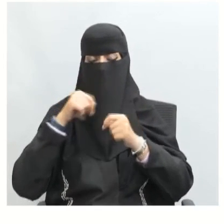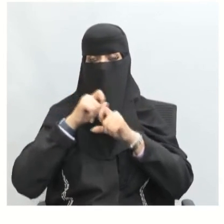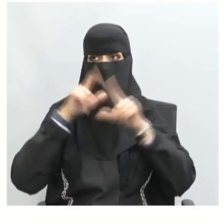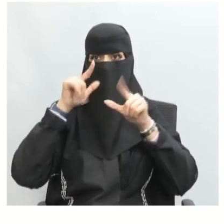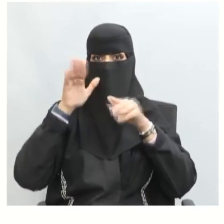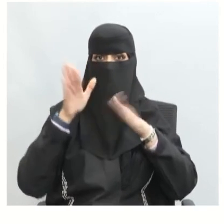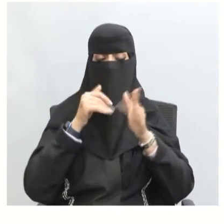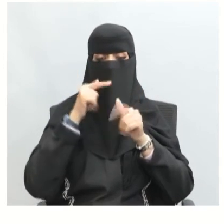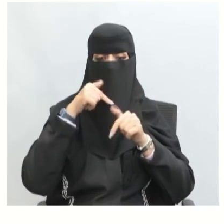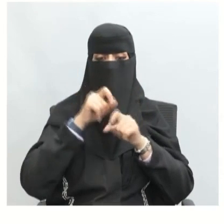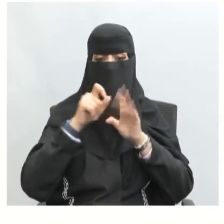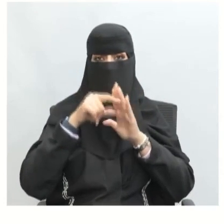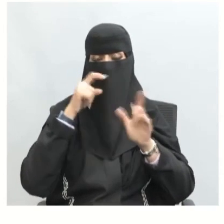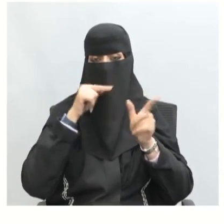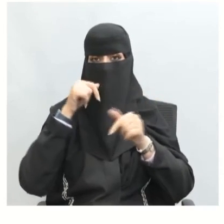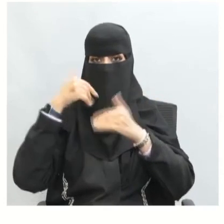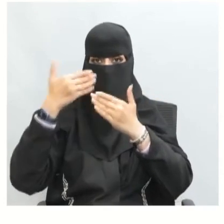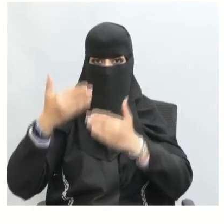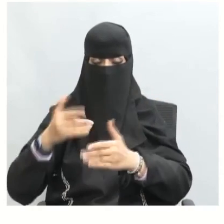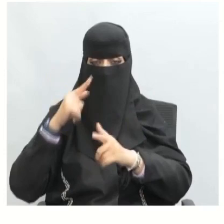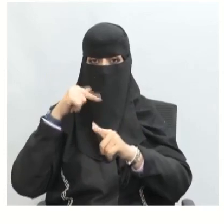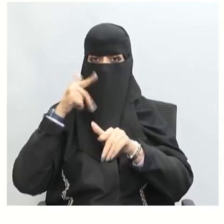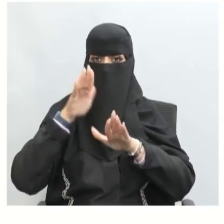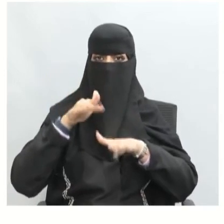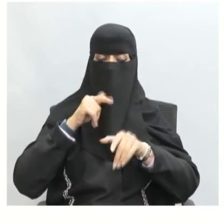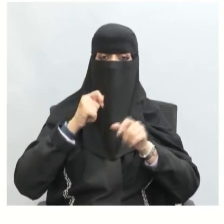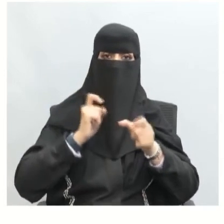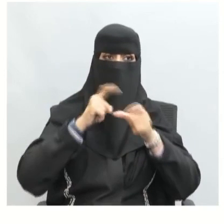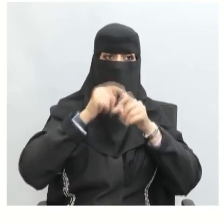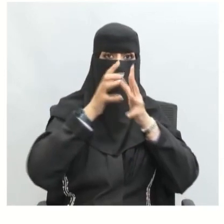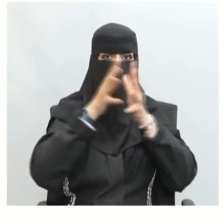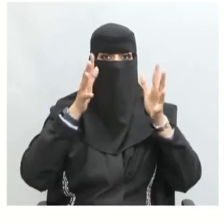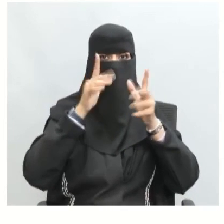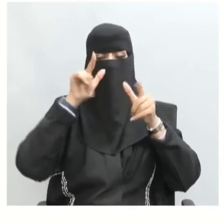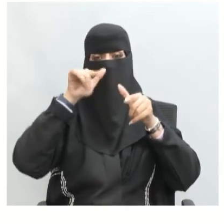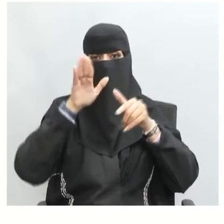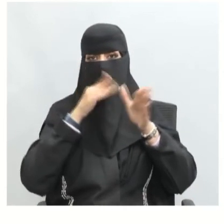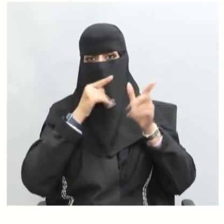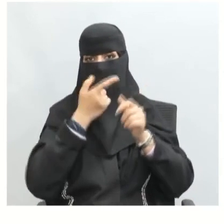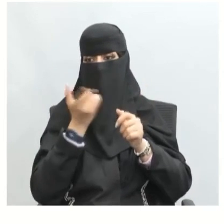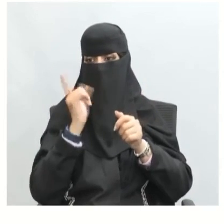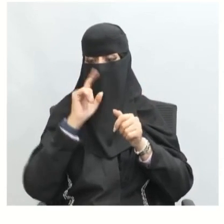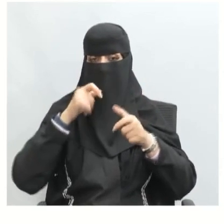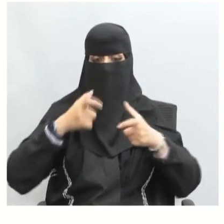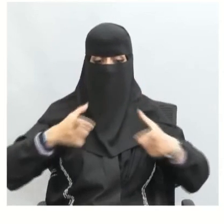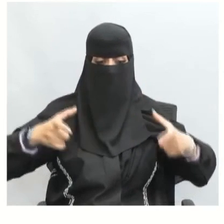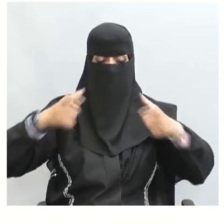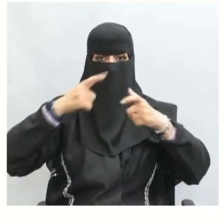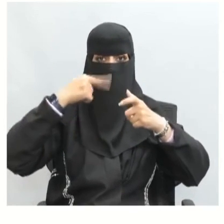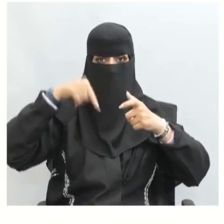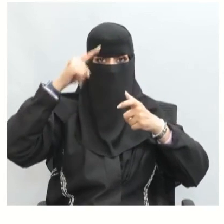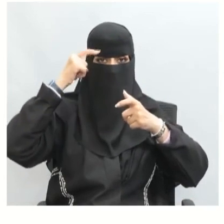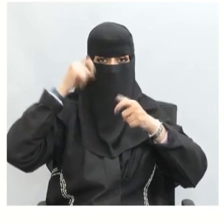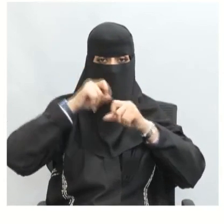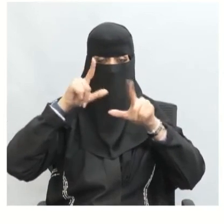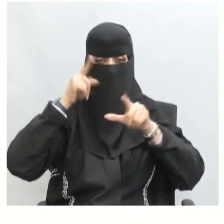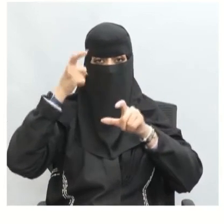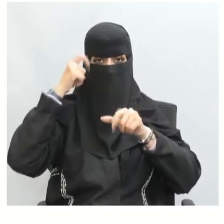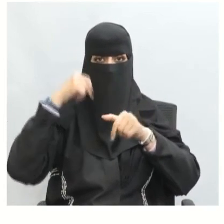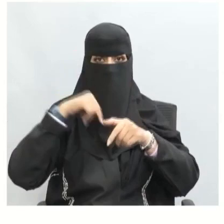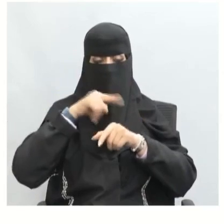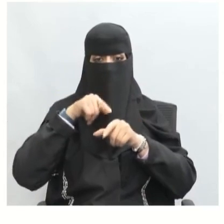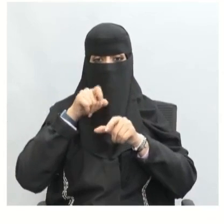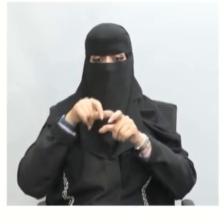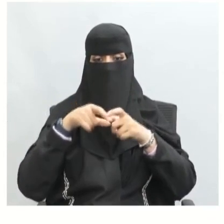بالموضوع المطروح وأيضا سيوسع لنا دائرة الوعي والمعرفة حول هذا الموضوع